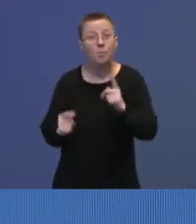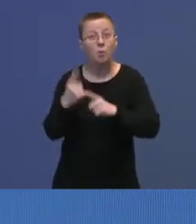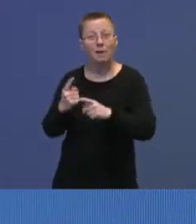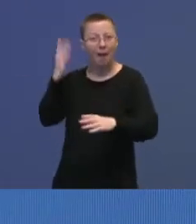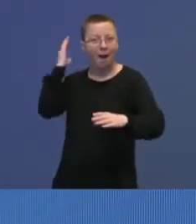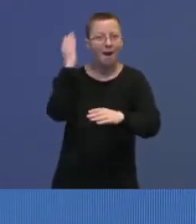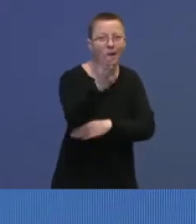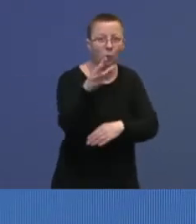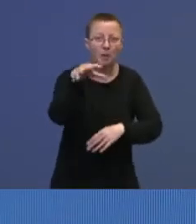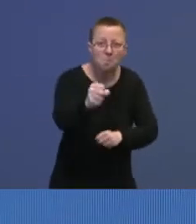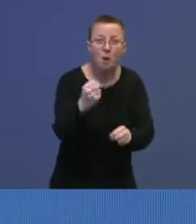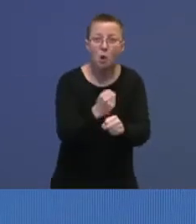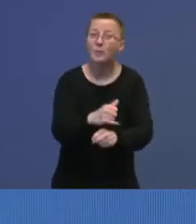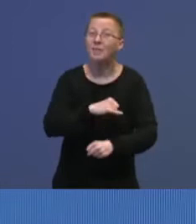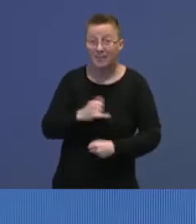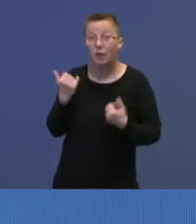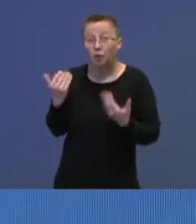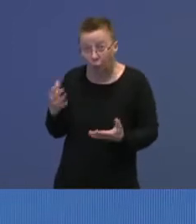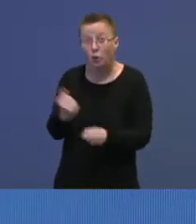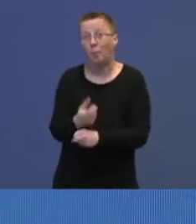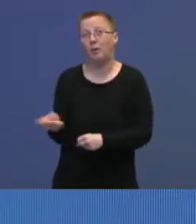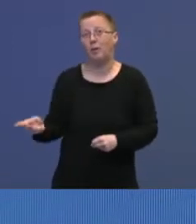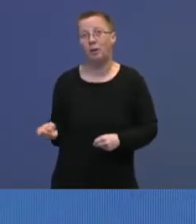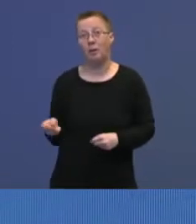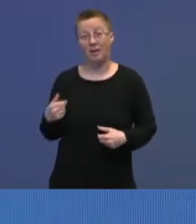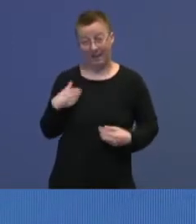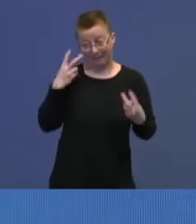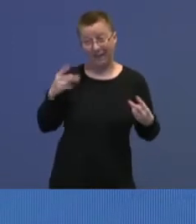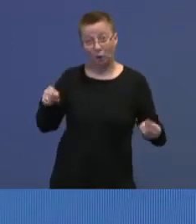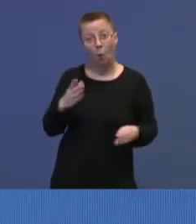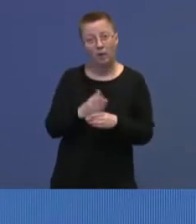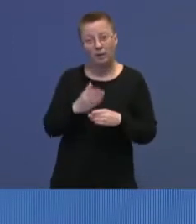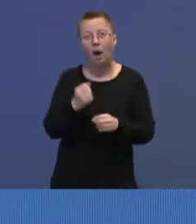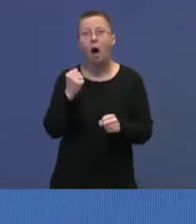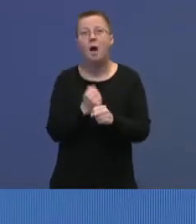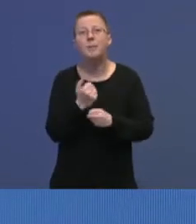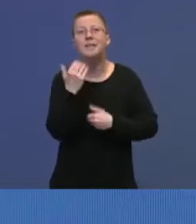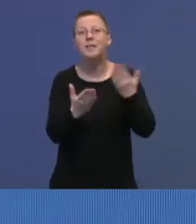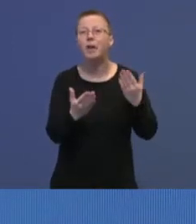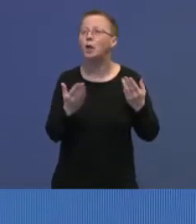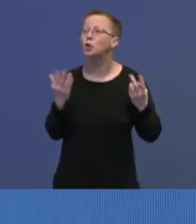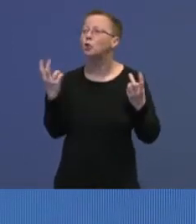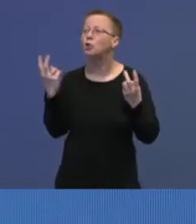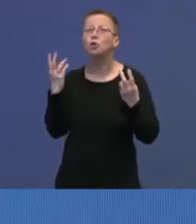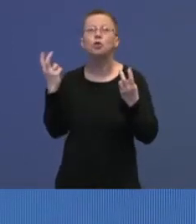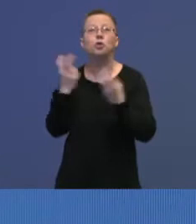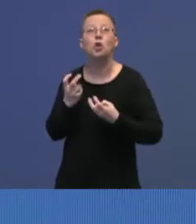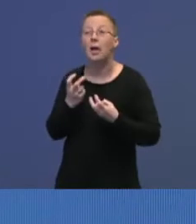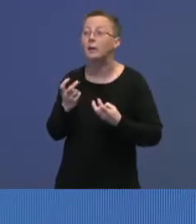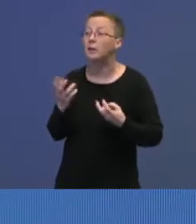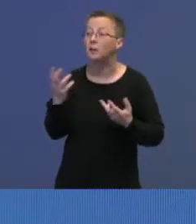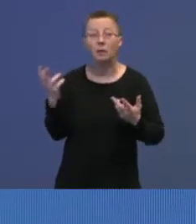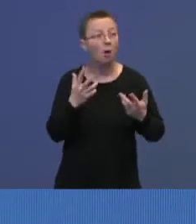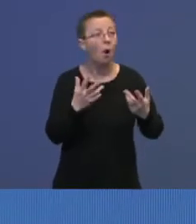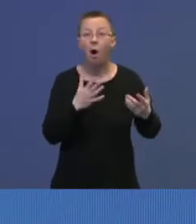rett ut i jobb dersom de får en jobb. Jeg ser allerede nå at arbeidsgivere søker etter jobber. Det